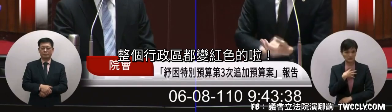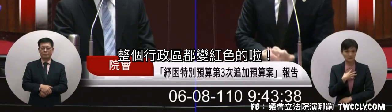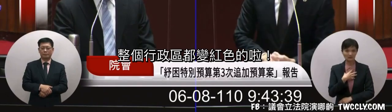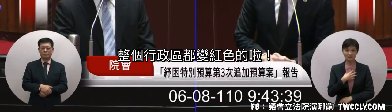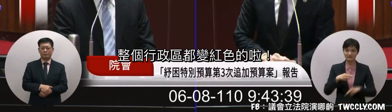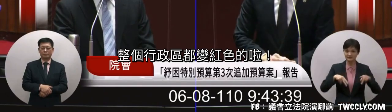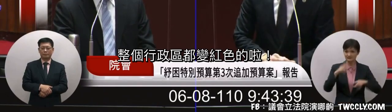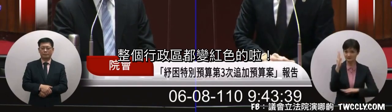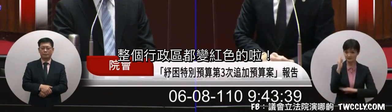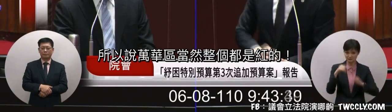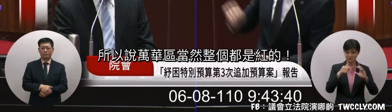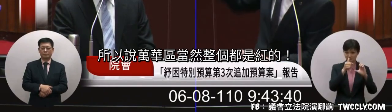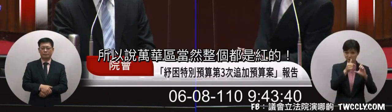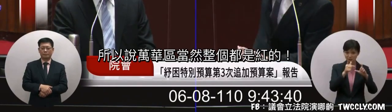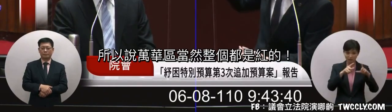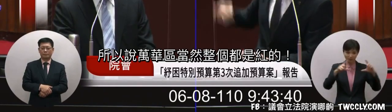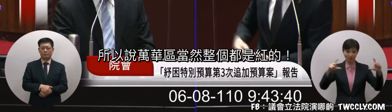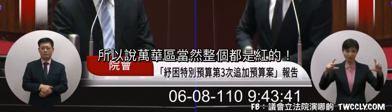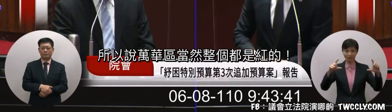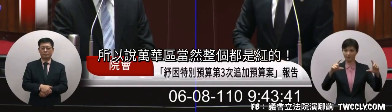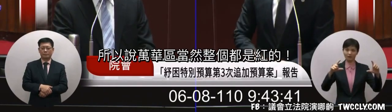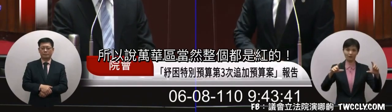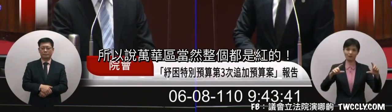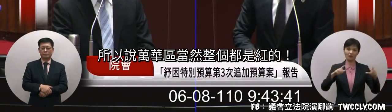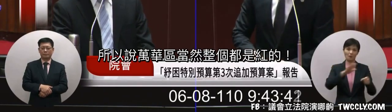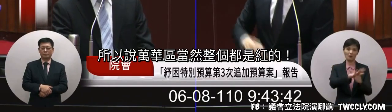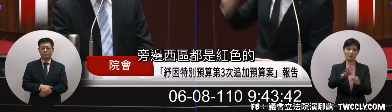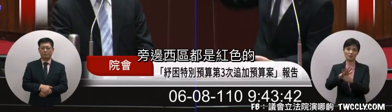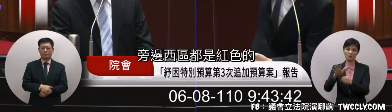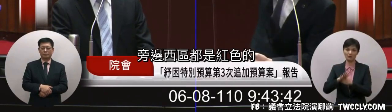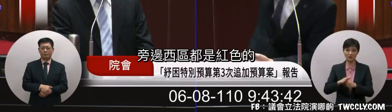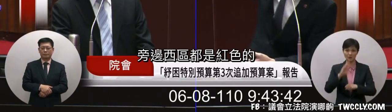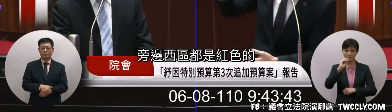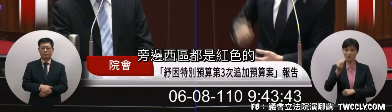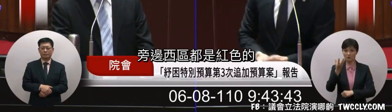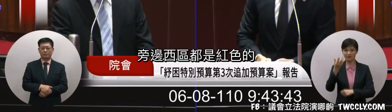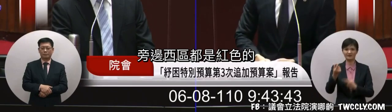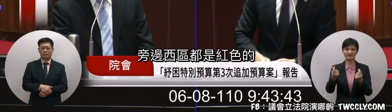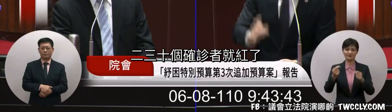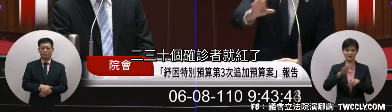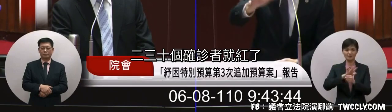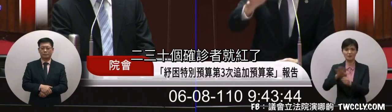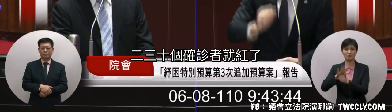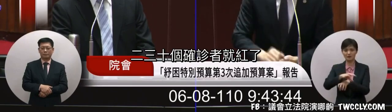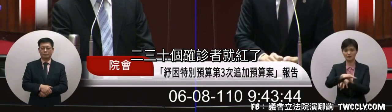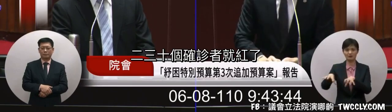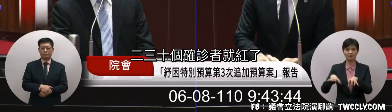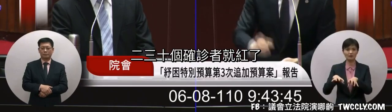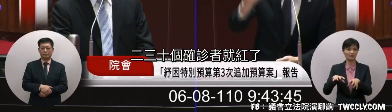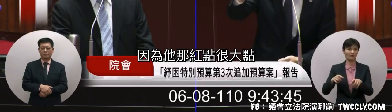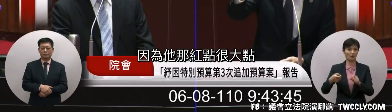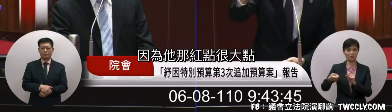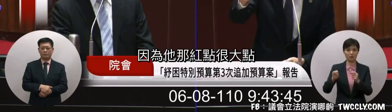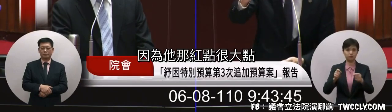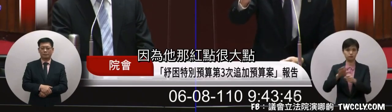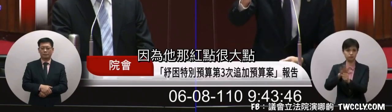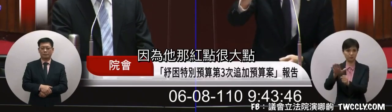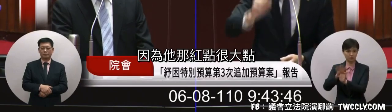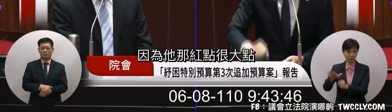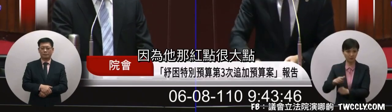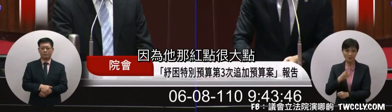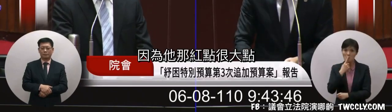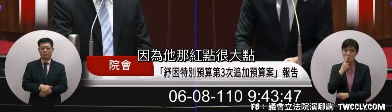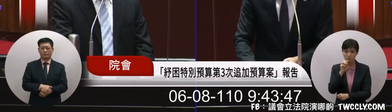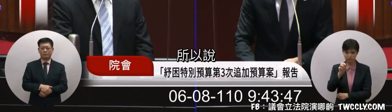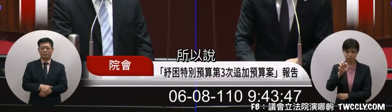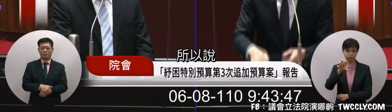行政區都紅了所以說當然萬塊整個都紅的旁邊三個都紅的二、三十個比較真的就紅了因為他那個紅店